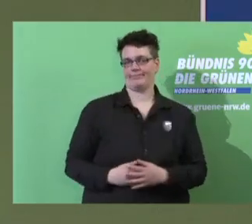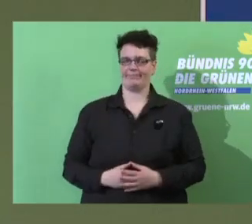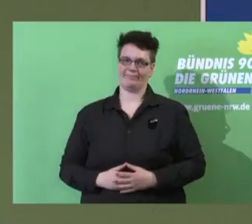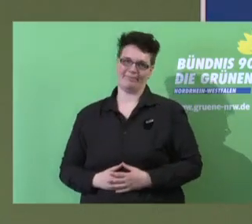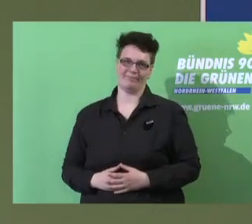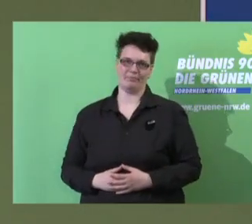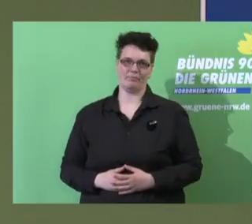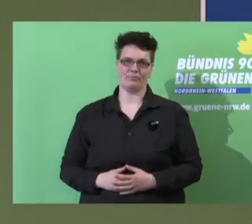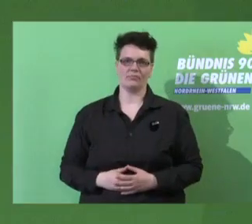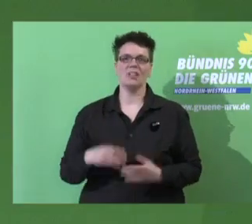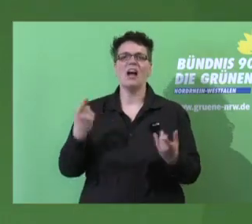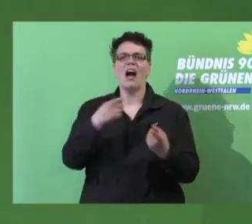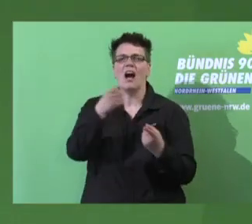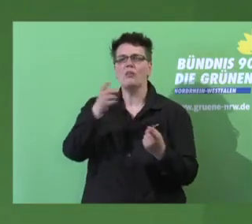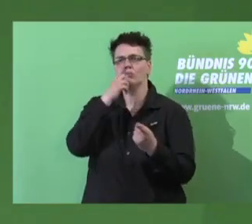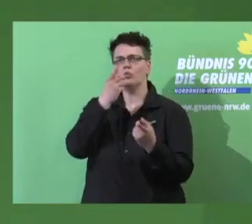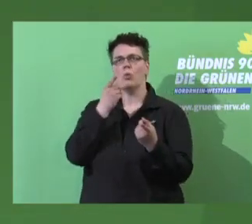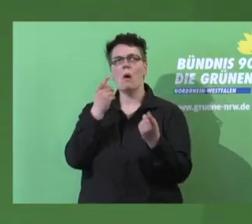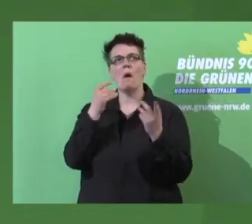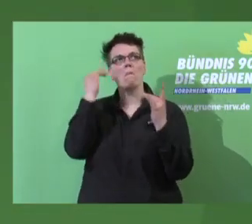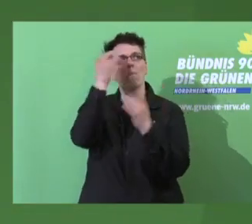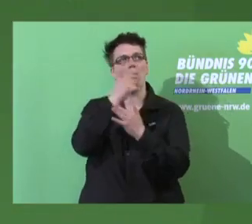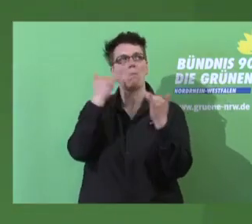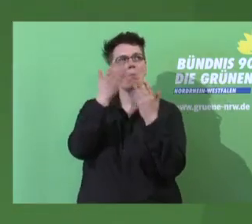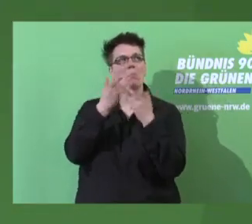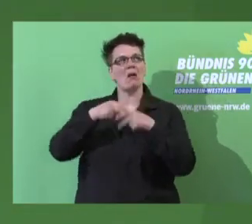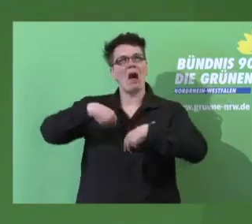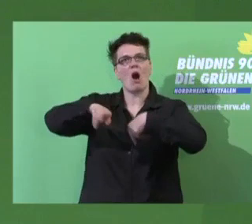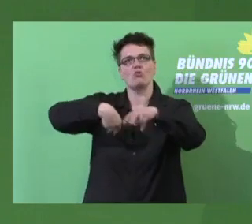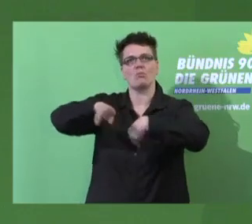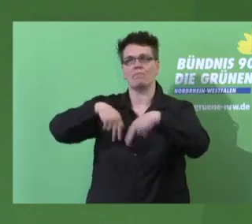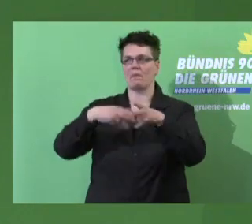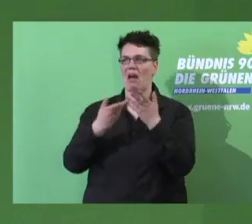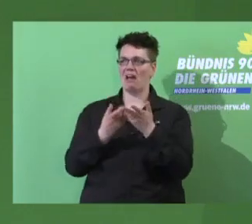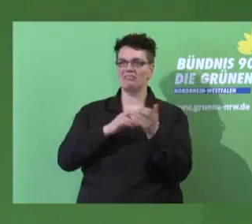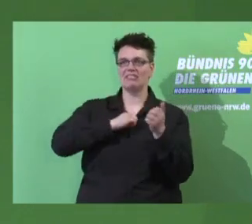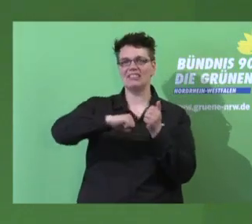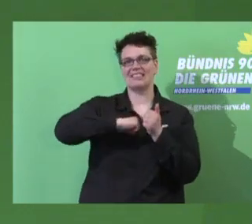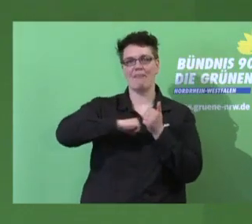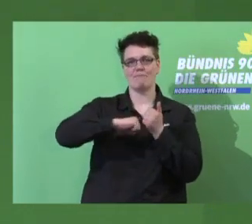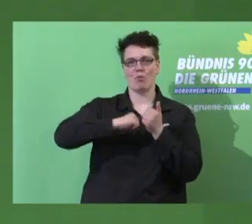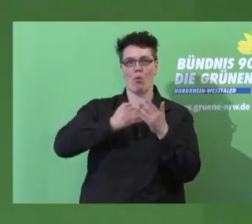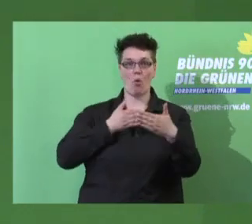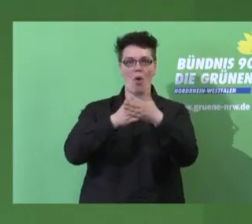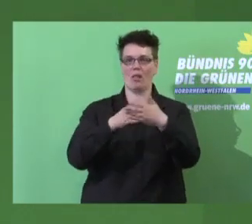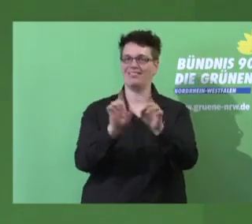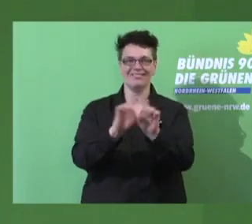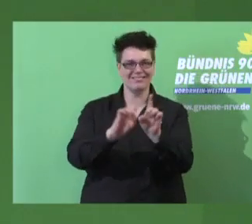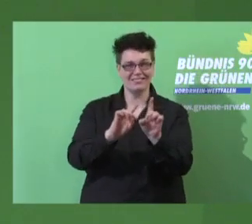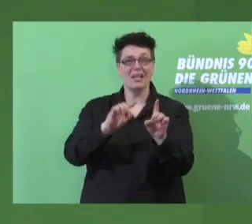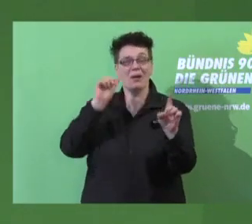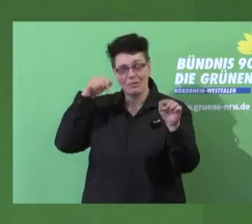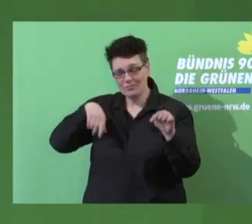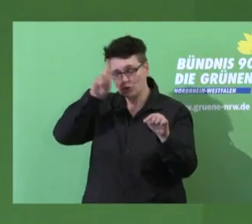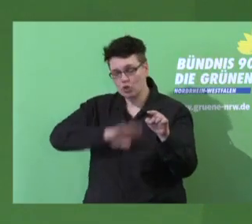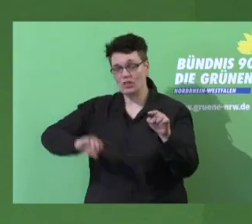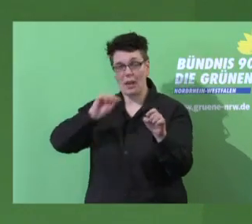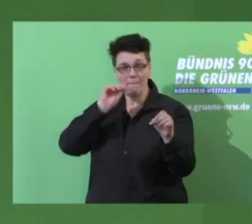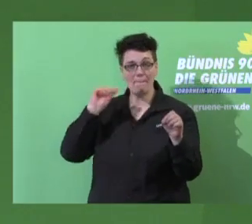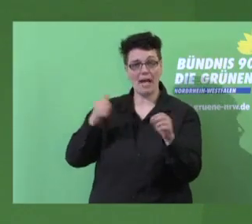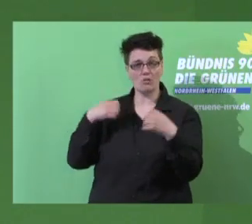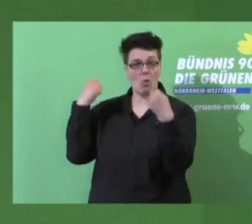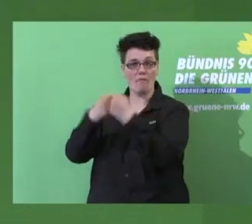Redet aber nicht nur über Tempolimits auf Autobahnen. Die meisten Unfälle geschehen bei uns auf den Landstraßen. Die meisten Toten gibt es bei uns auf den Landstraßen.